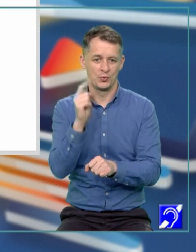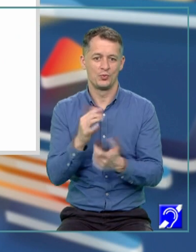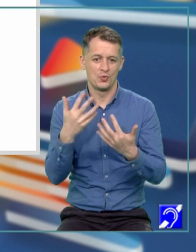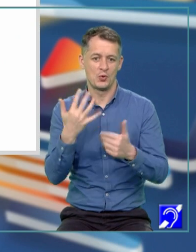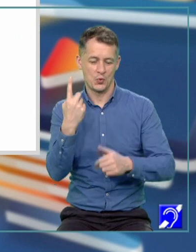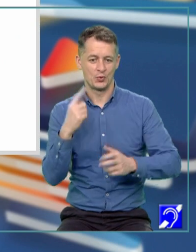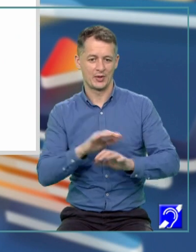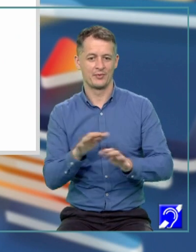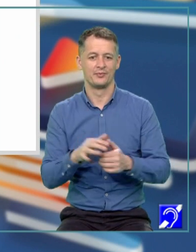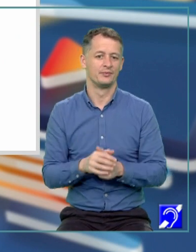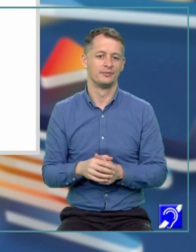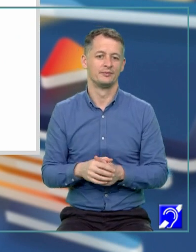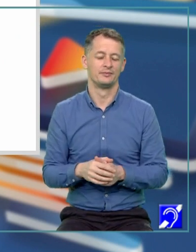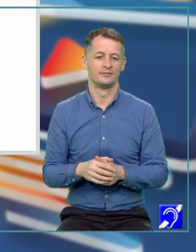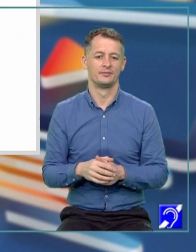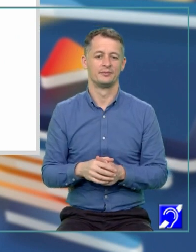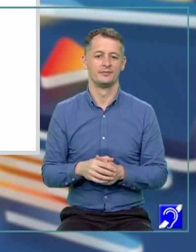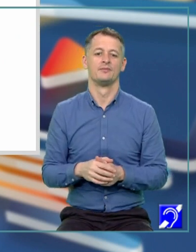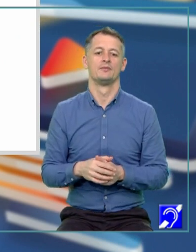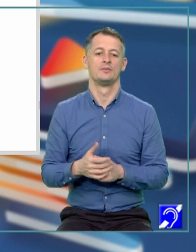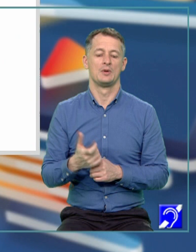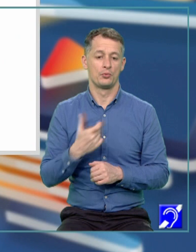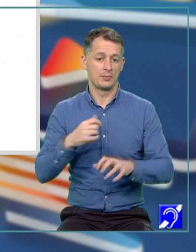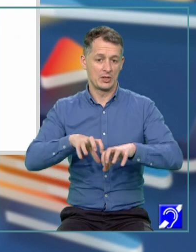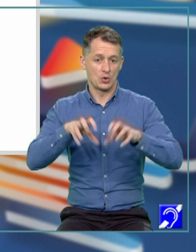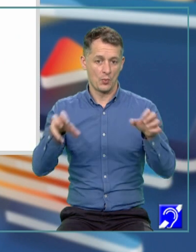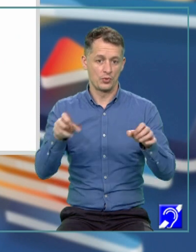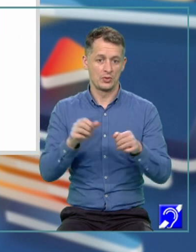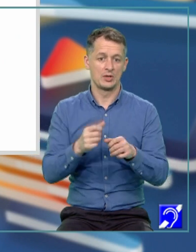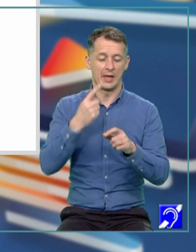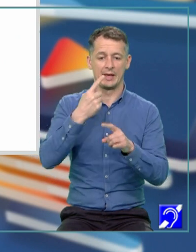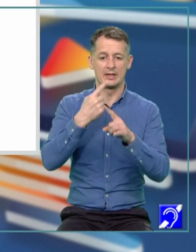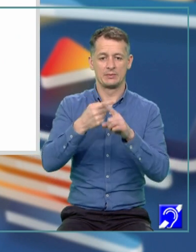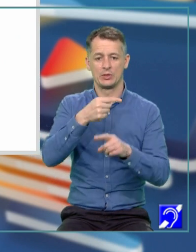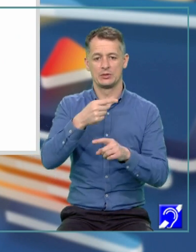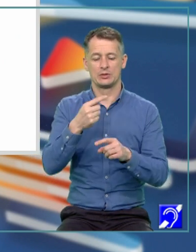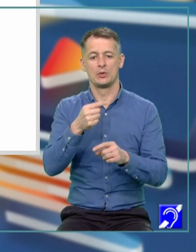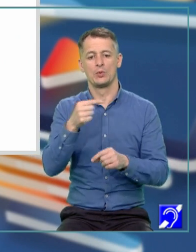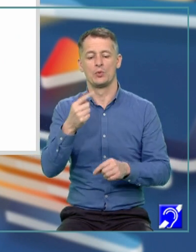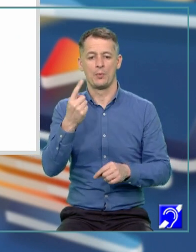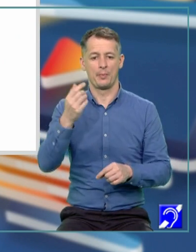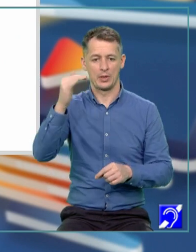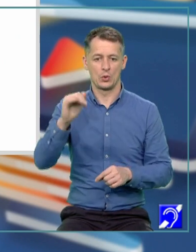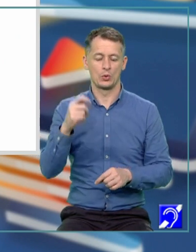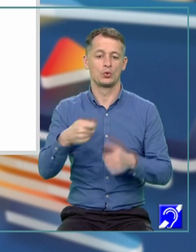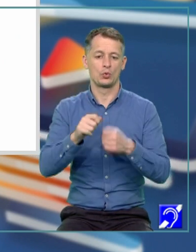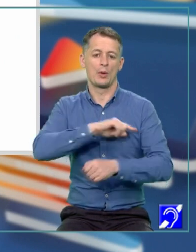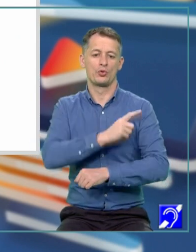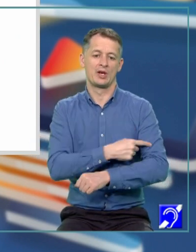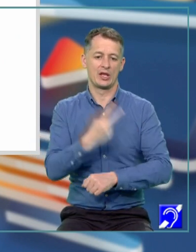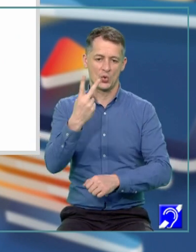X plus 1 pe 4 îl putem descompune ca fiind X minus 1 pe 2 totul la puterea a doua.